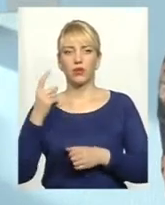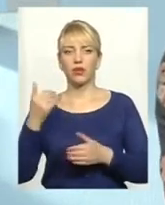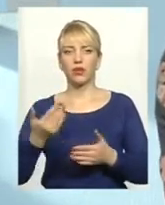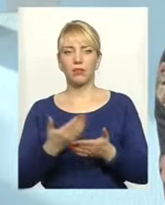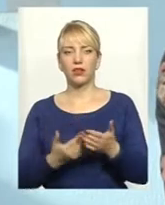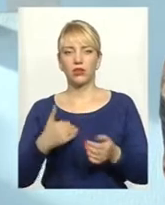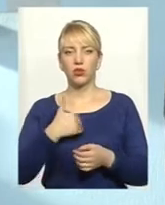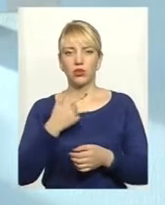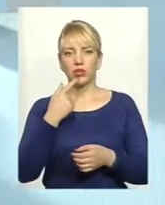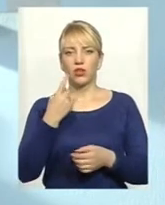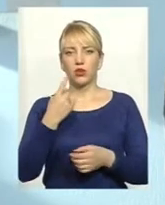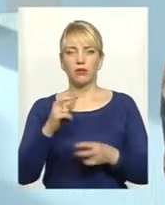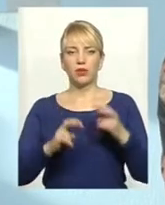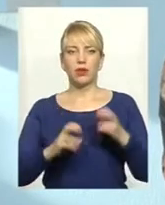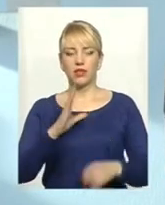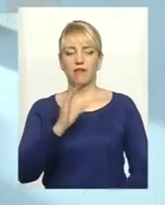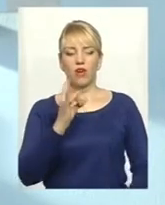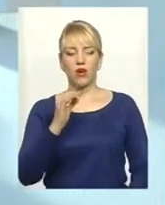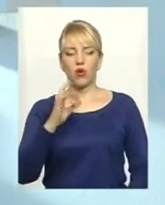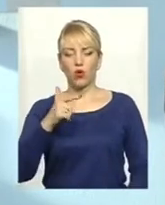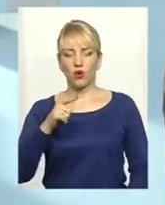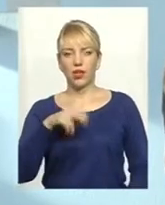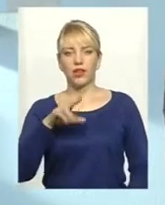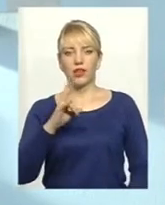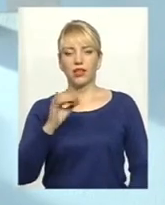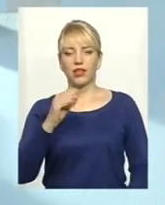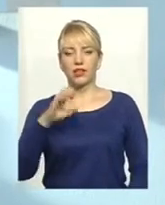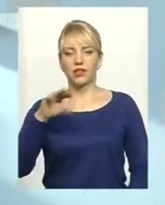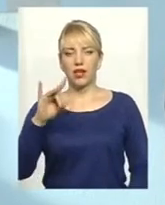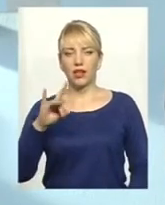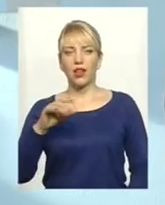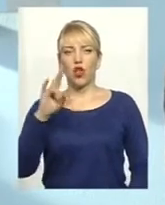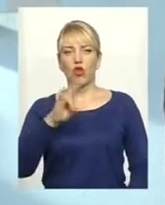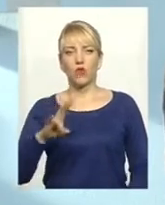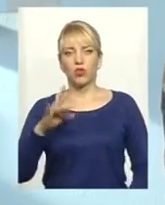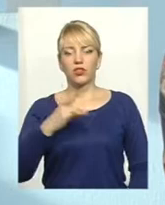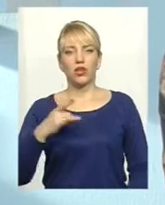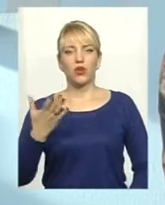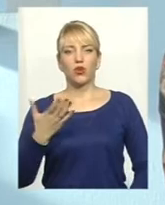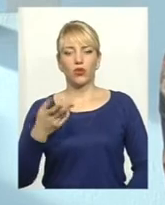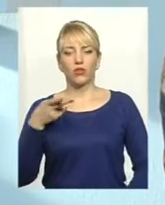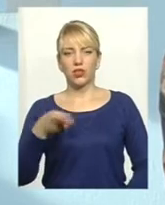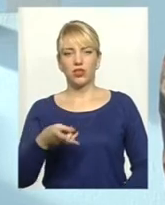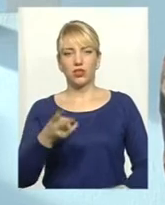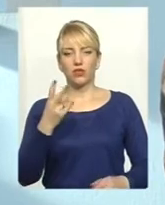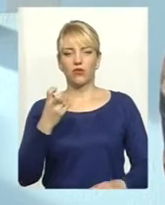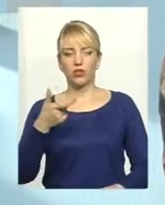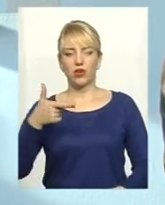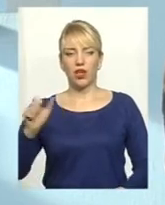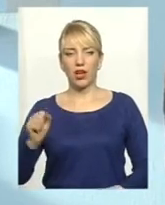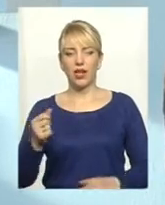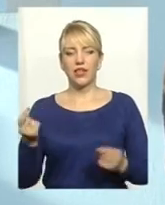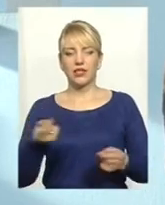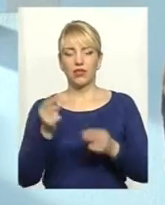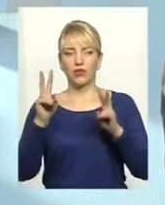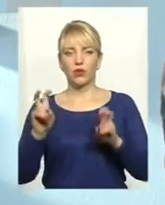назвати тільки одне підприємство Сварог-Дністер Новоушицького району, який з площі 2200 гектарів зернових